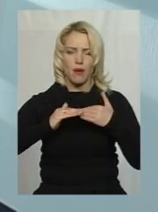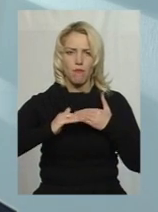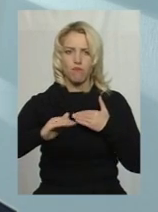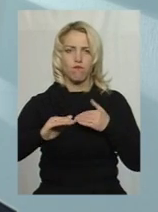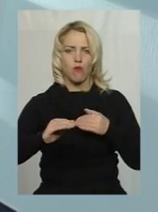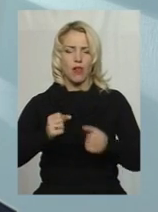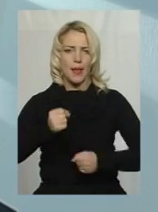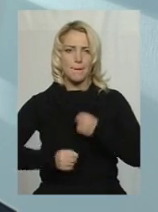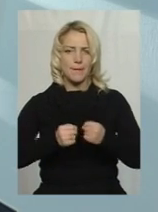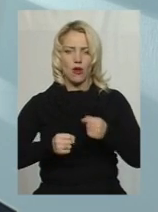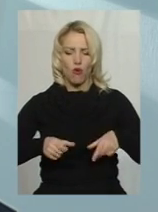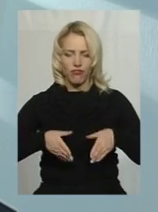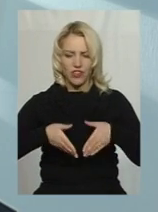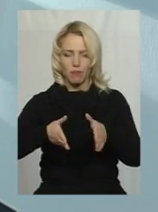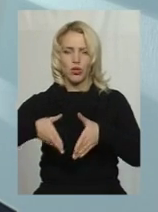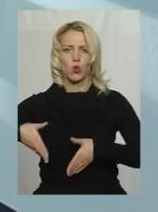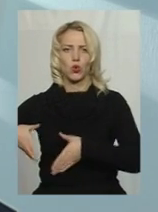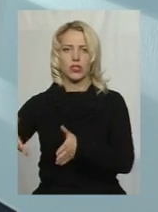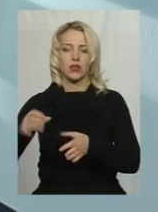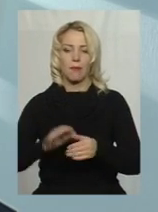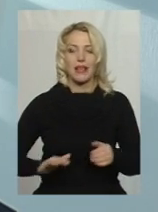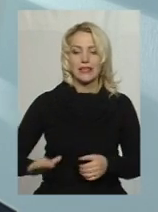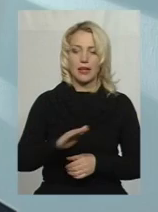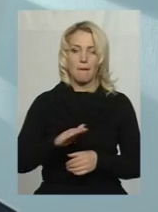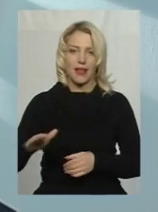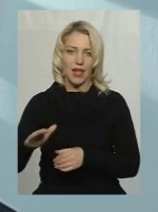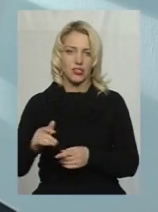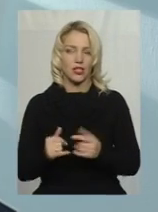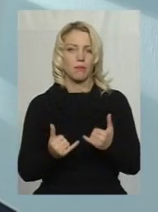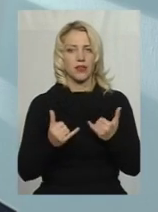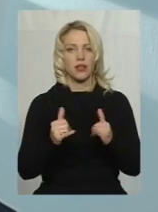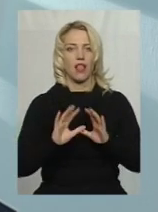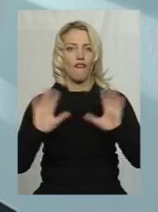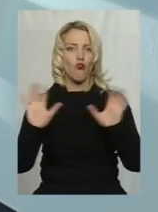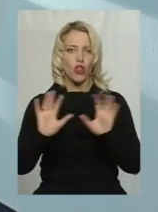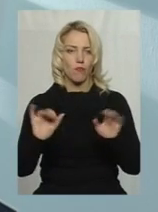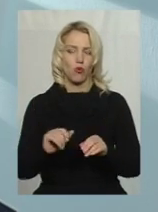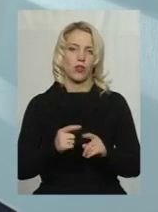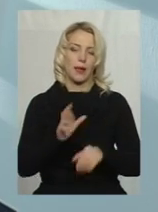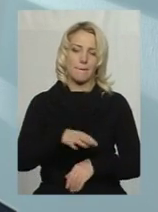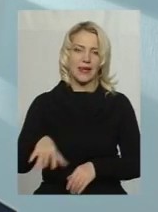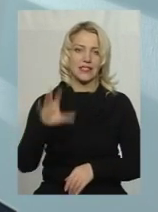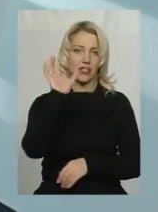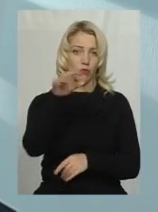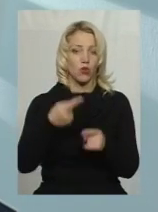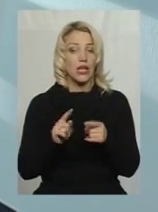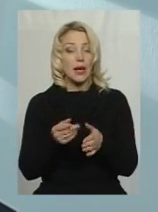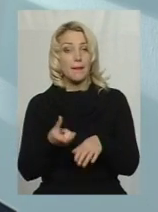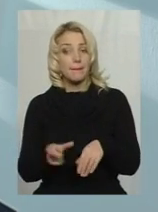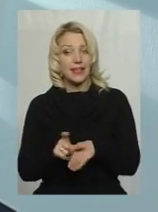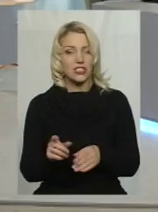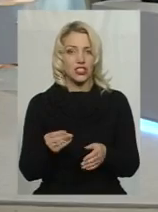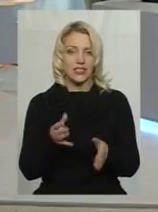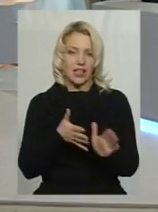і з майданчиками для волейболу і баскетболу. Це більш затратні проекти, вони більш дороговартісні,